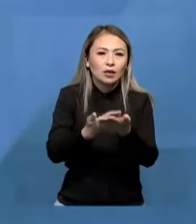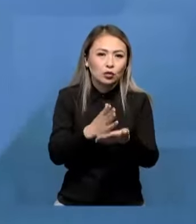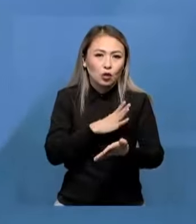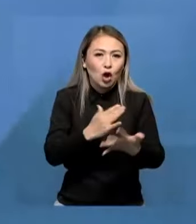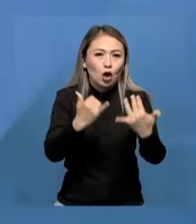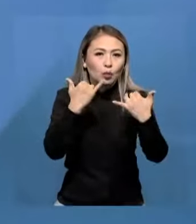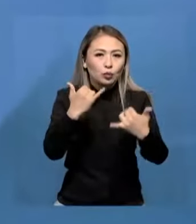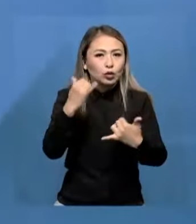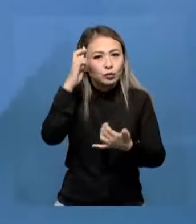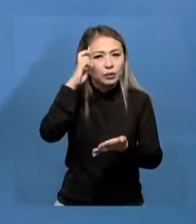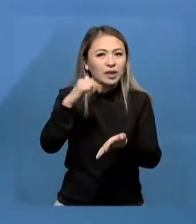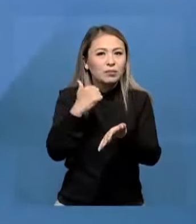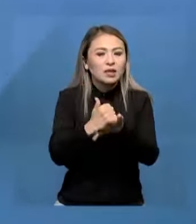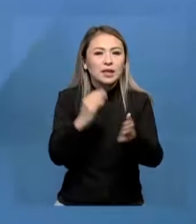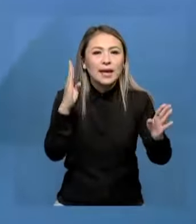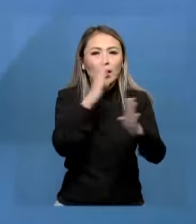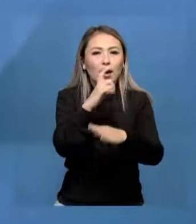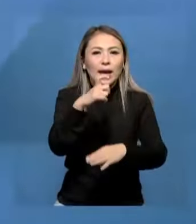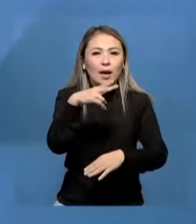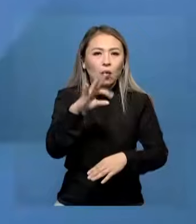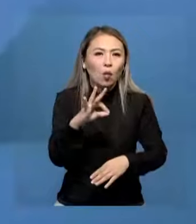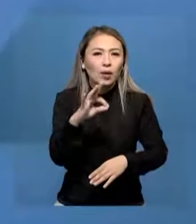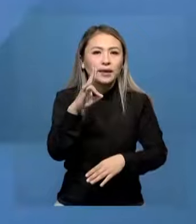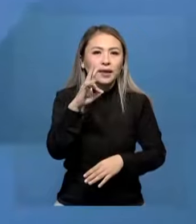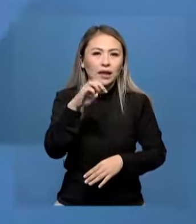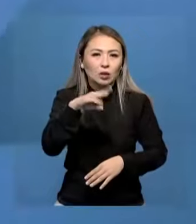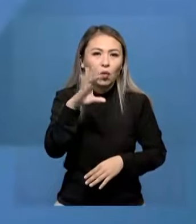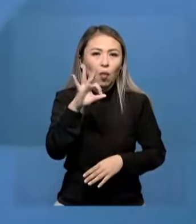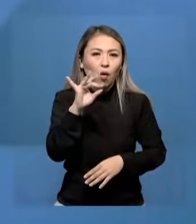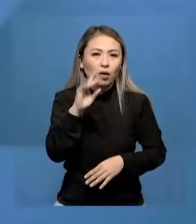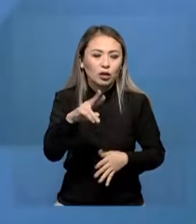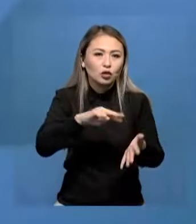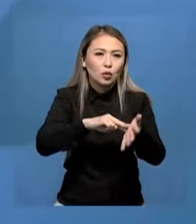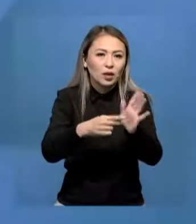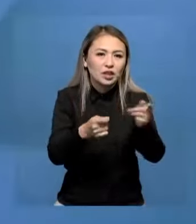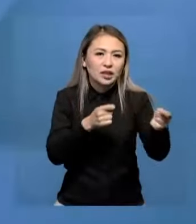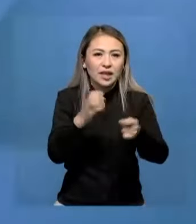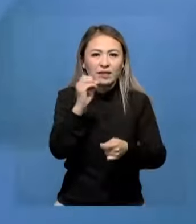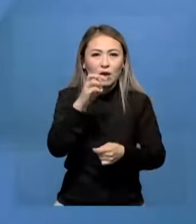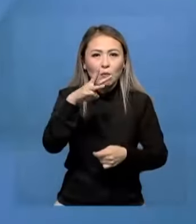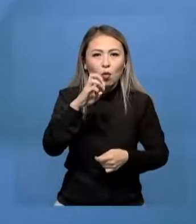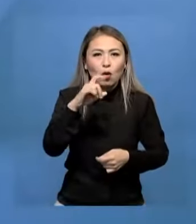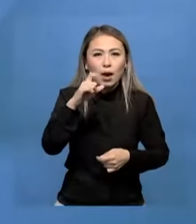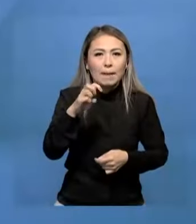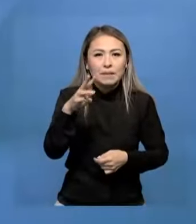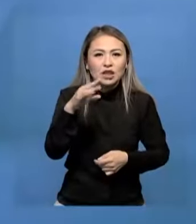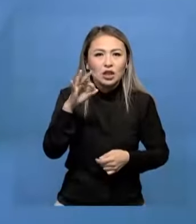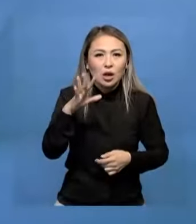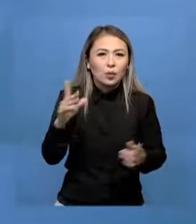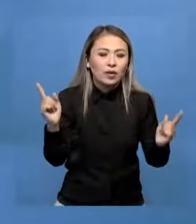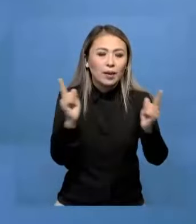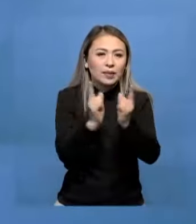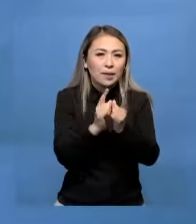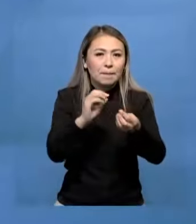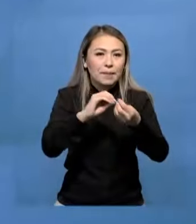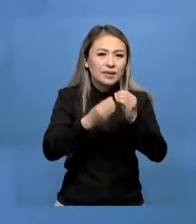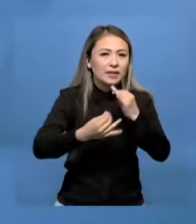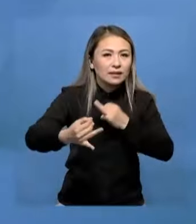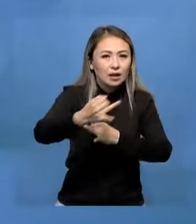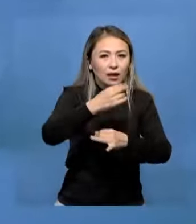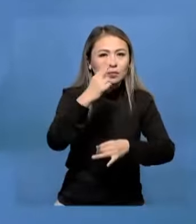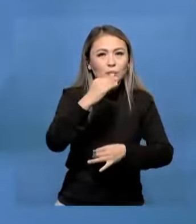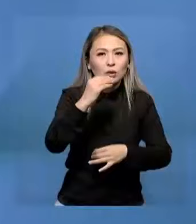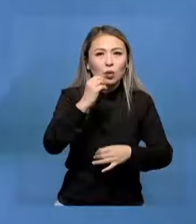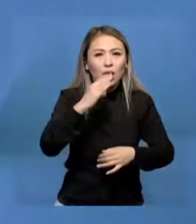кеңінен тарту. Бүмін мемлекет башысы әколық, әко, әді оқ жоғасының жетекшісі Евгений Мұхамеджановтыға бұлдап осы мәселер тақылады.